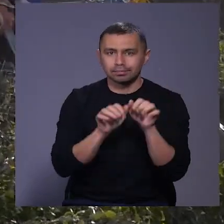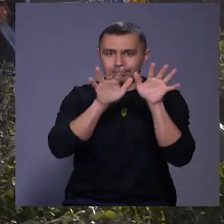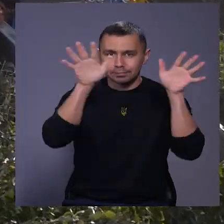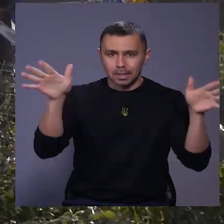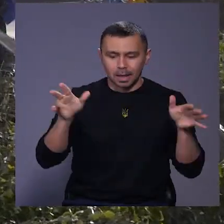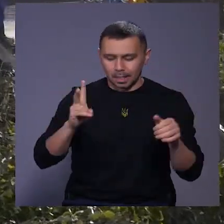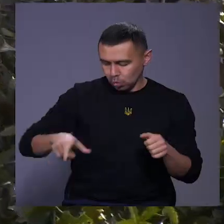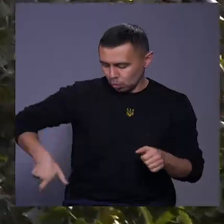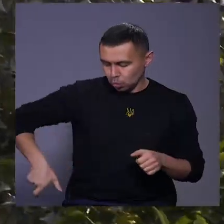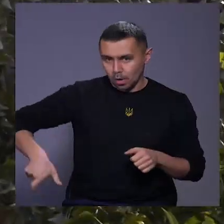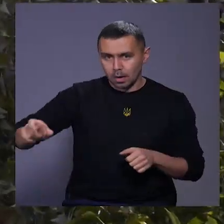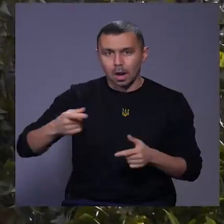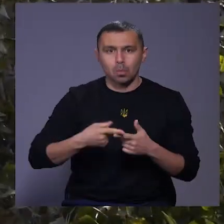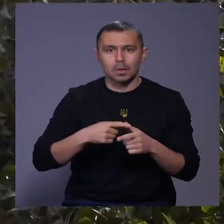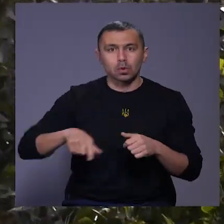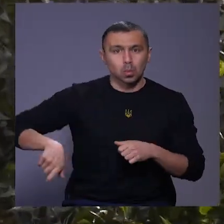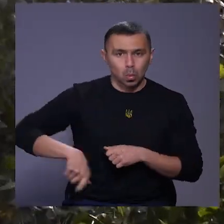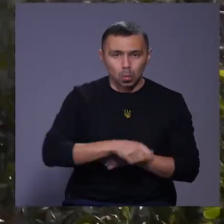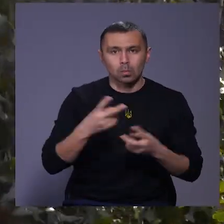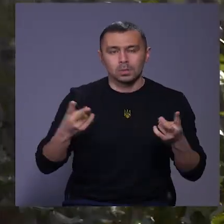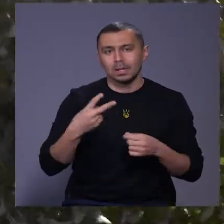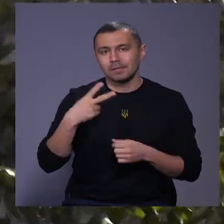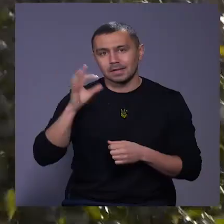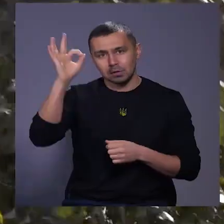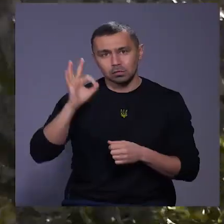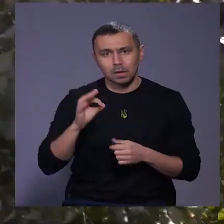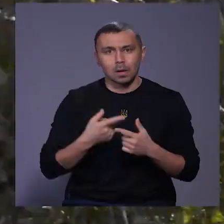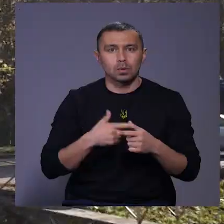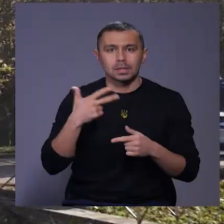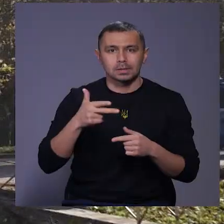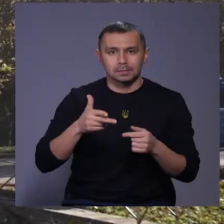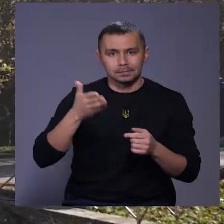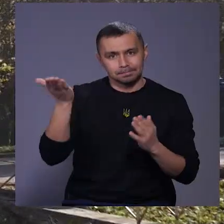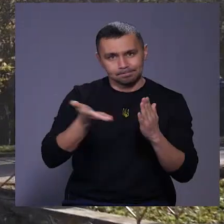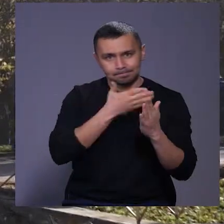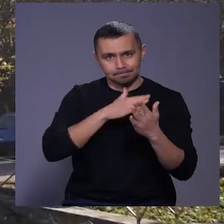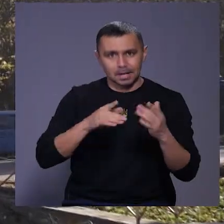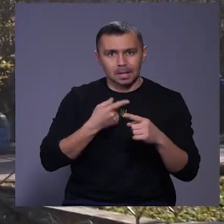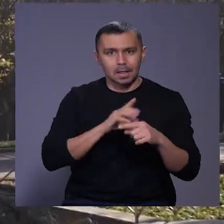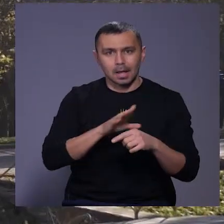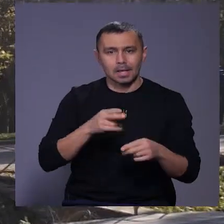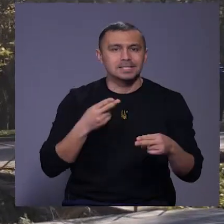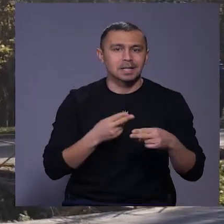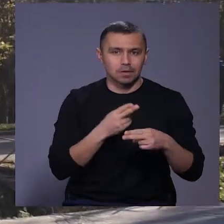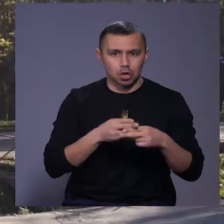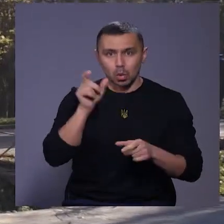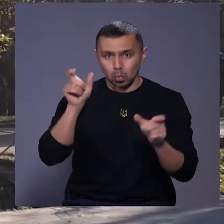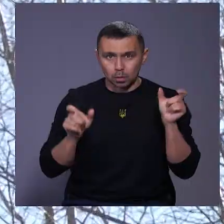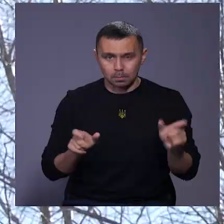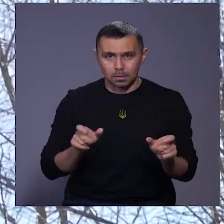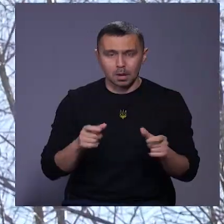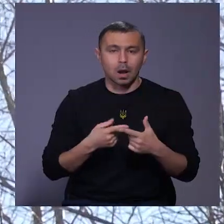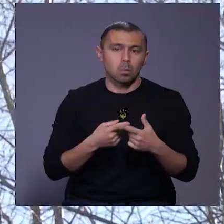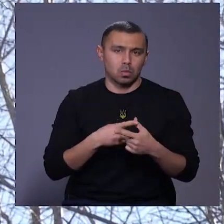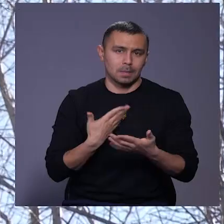тротуар, чи напряжу частину. Потрібно 20% чи 30 крон забрати, щоб це не пішоходам не заважало,